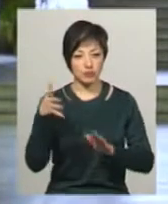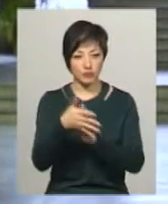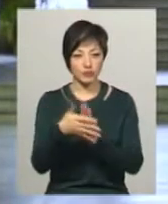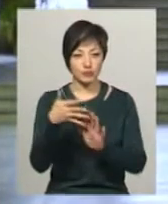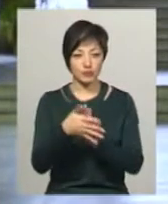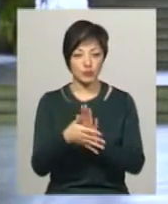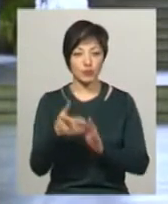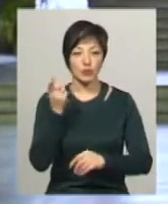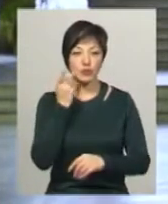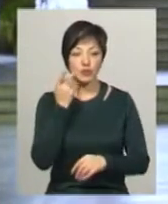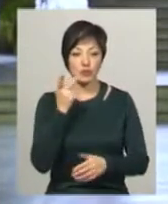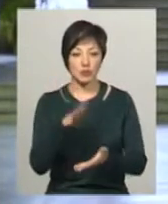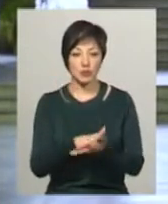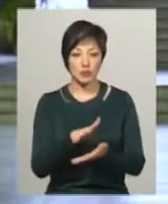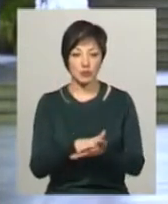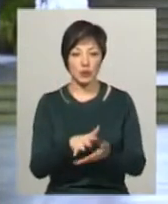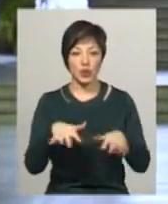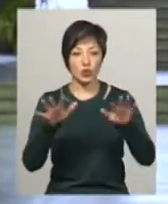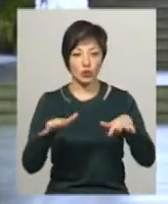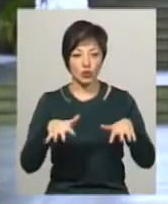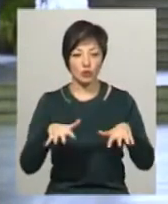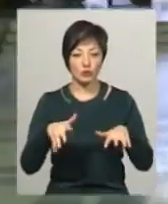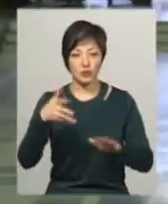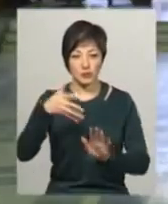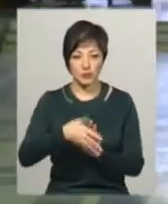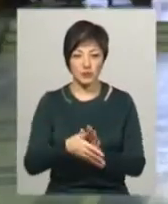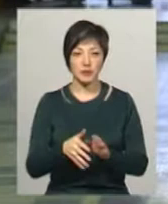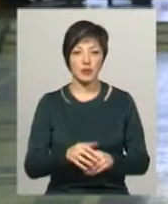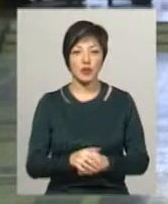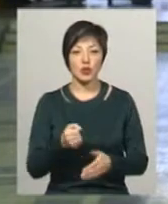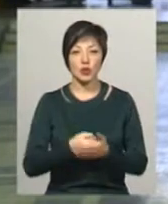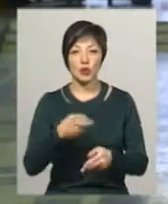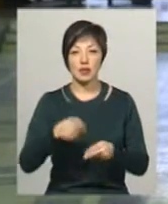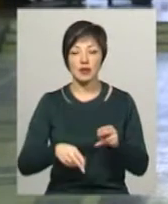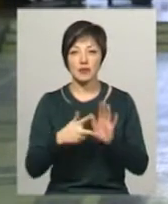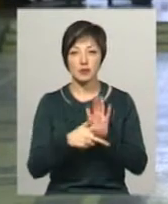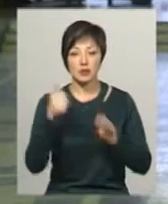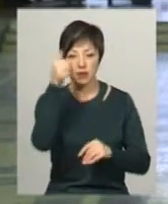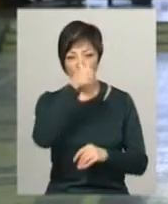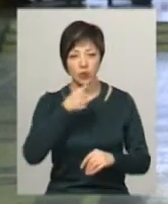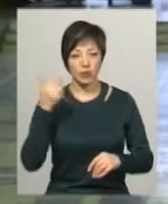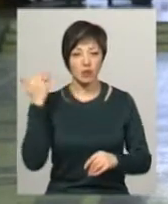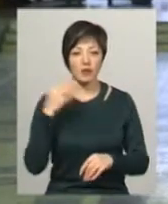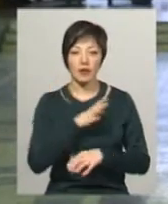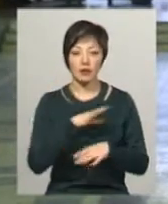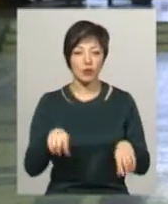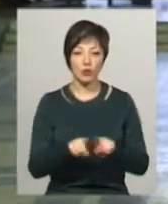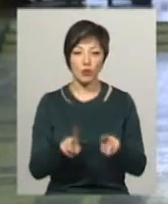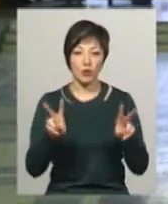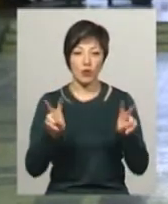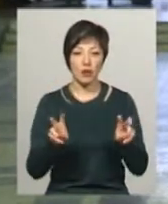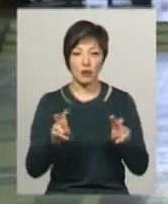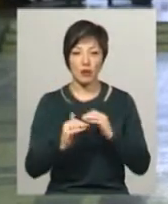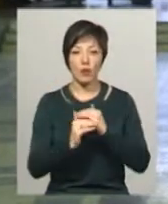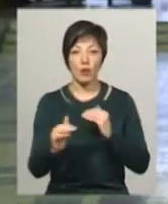постійно відходи, там і дощові води не виключиш. До кінця 80-х років не було такого поняття, як